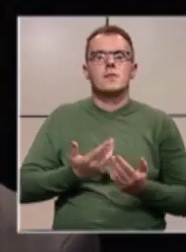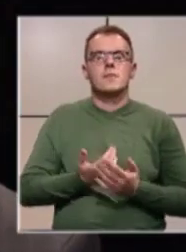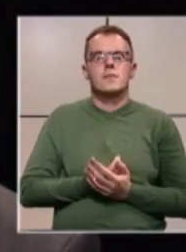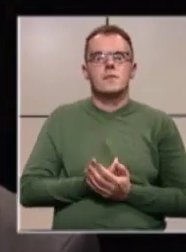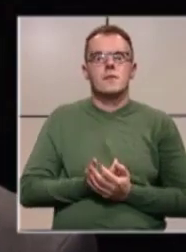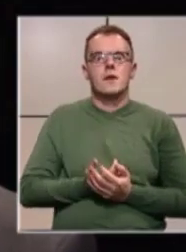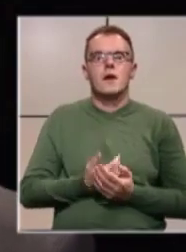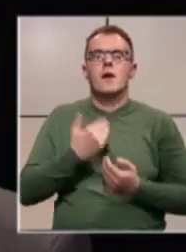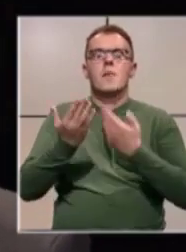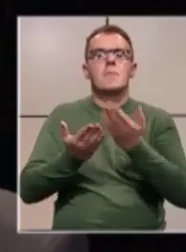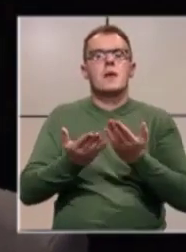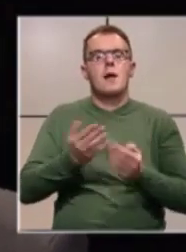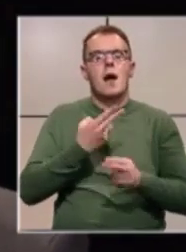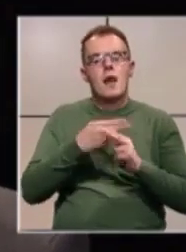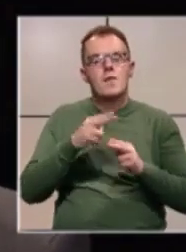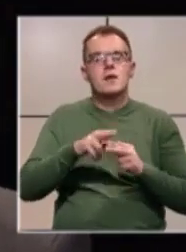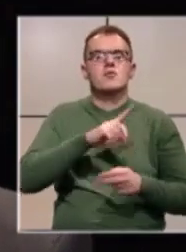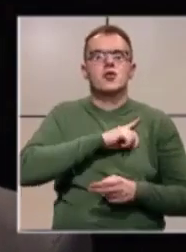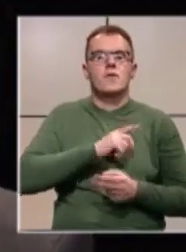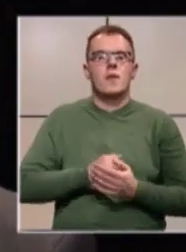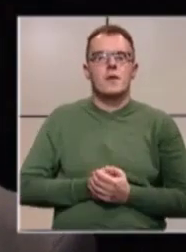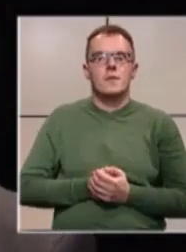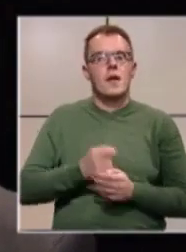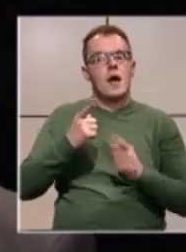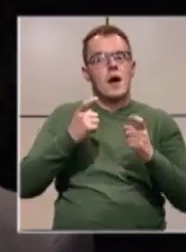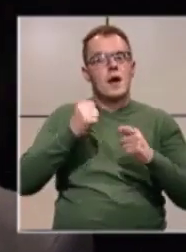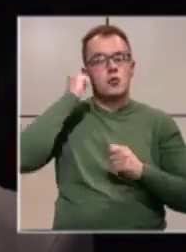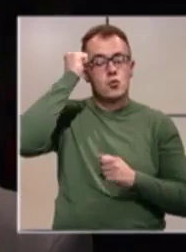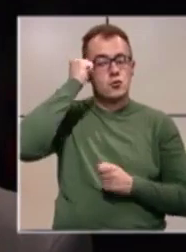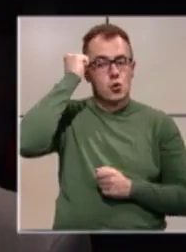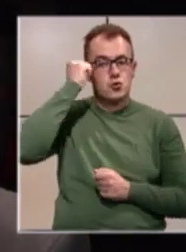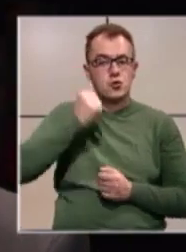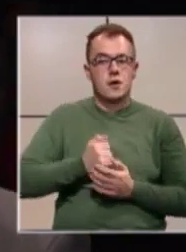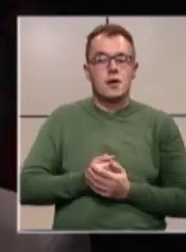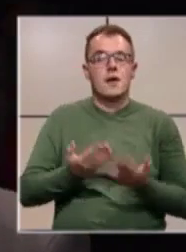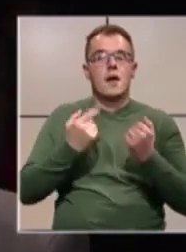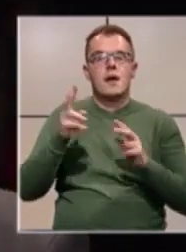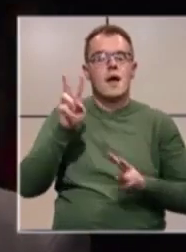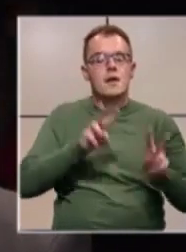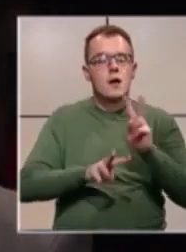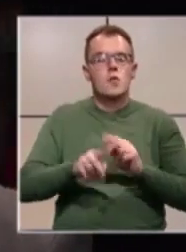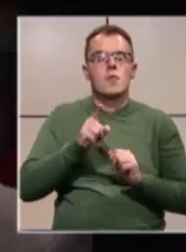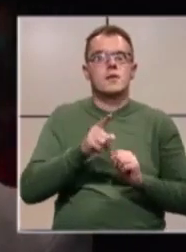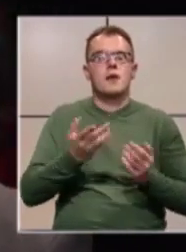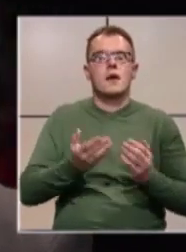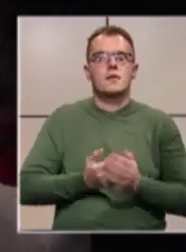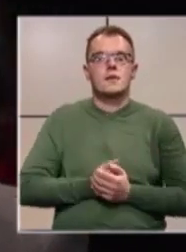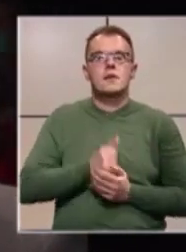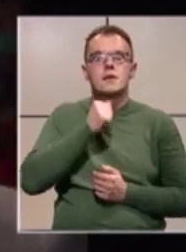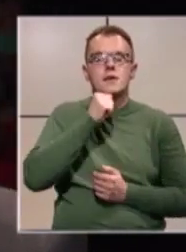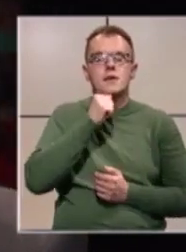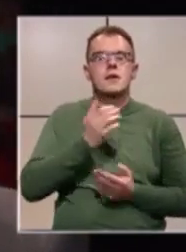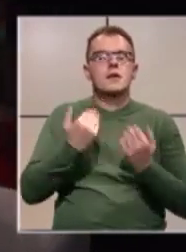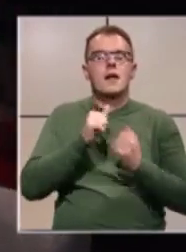prema nevinim žrtvama ratnog zločina, da njegujemo taj pijetet i